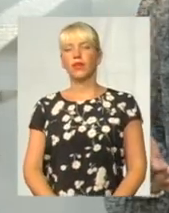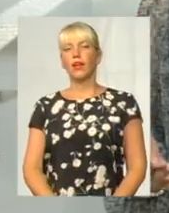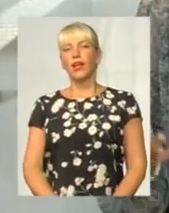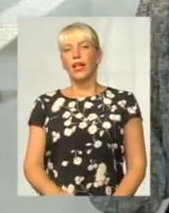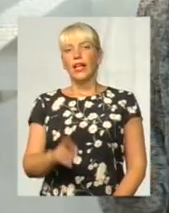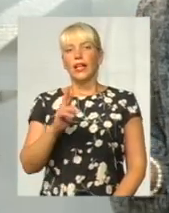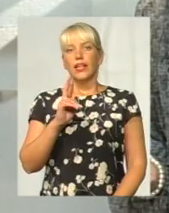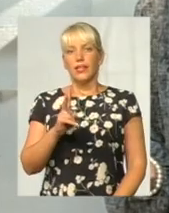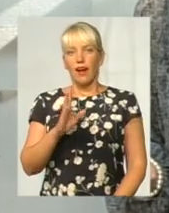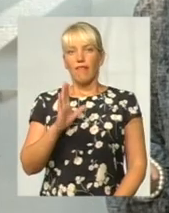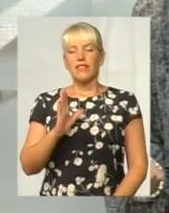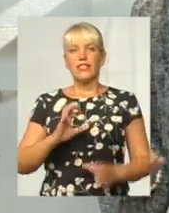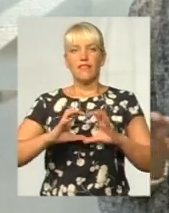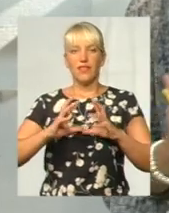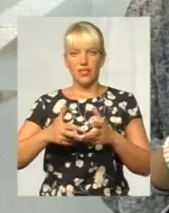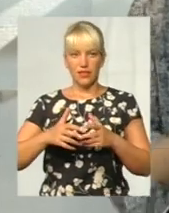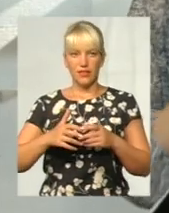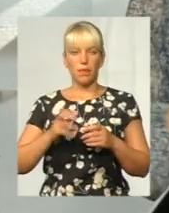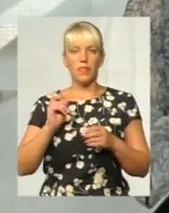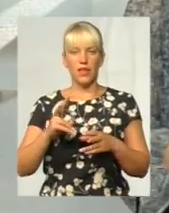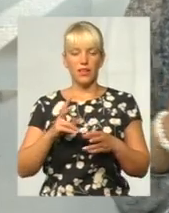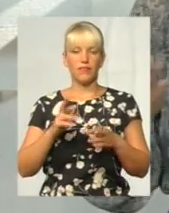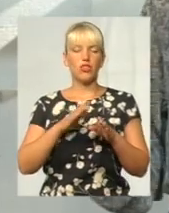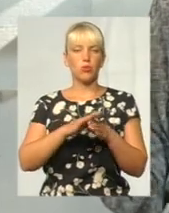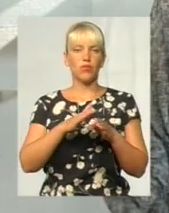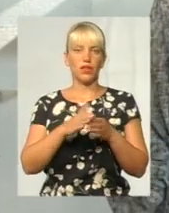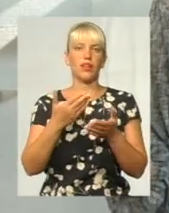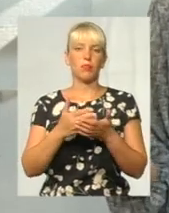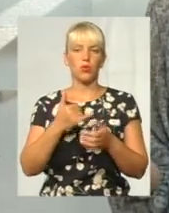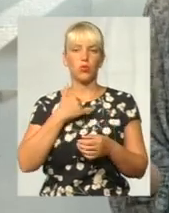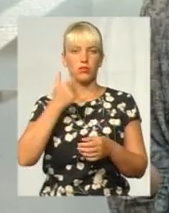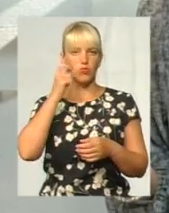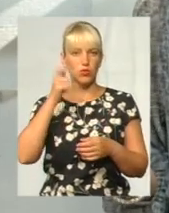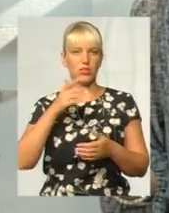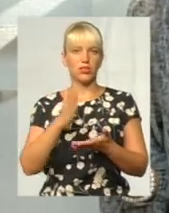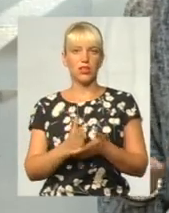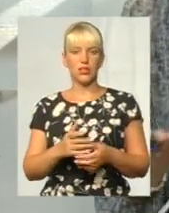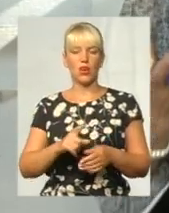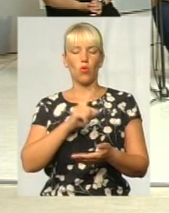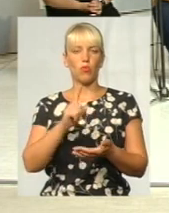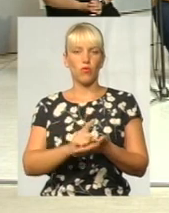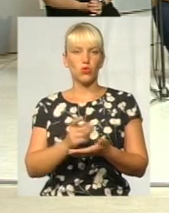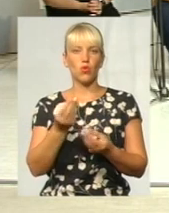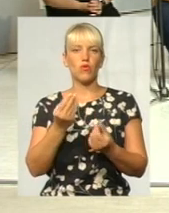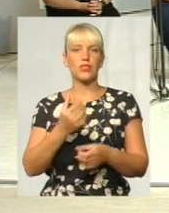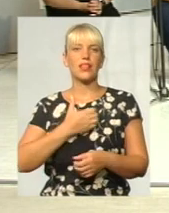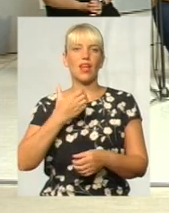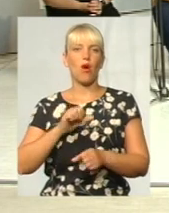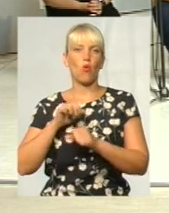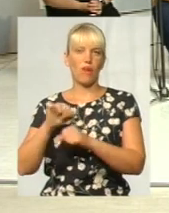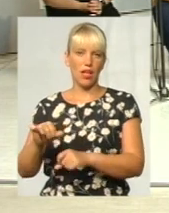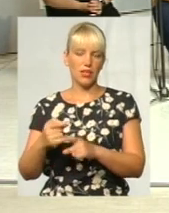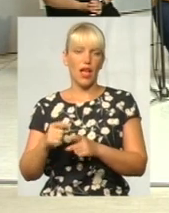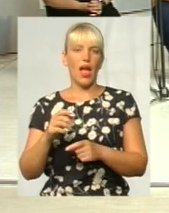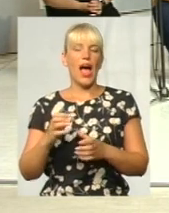як в світі? Як відбувається? Чи є в нас в Україні обов'язковим страхуванням автомобілів?